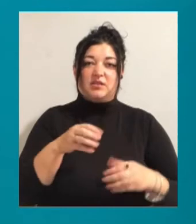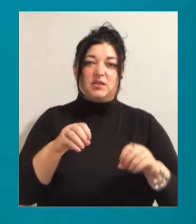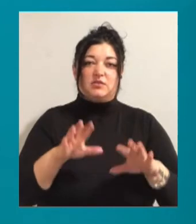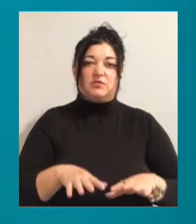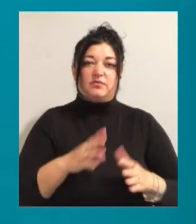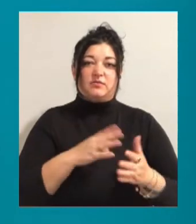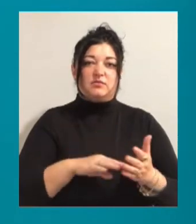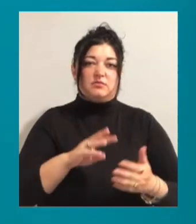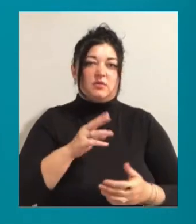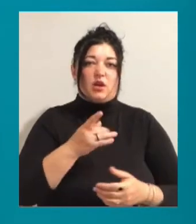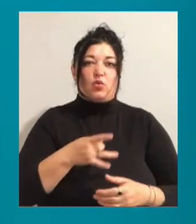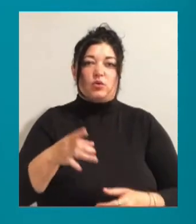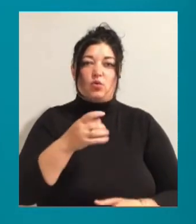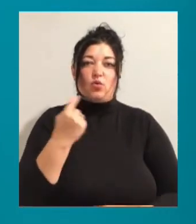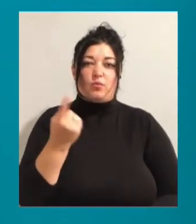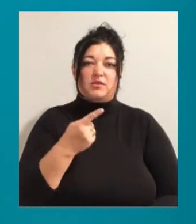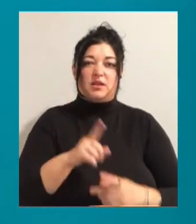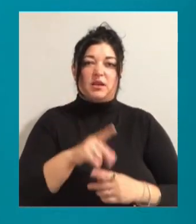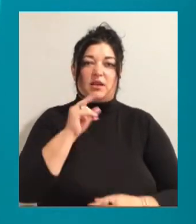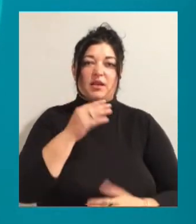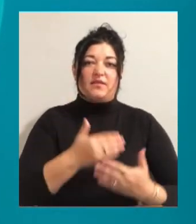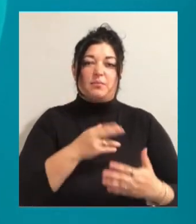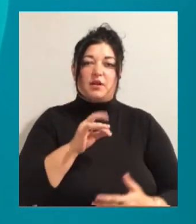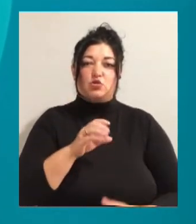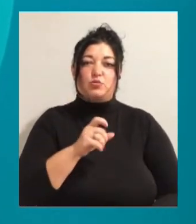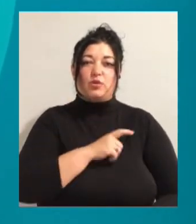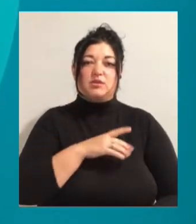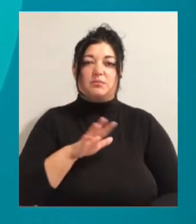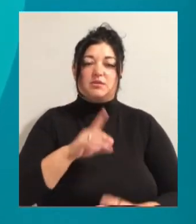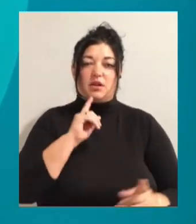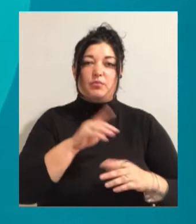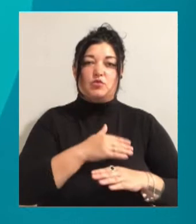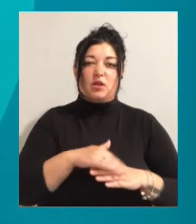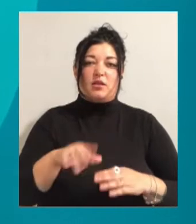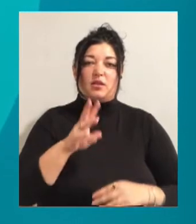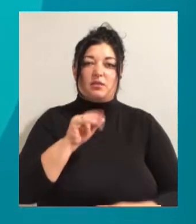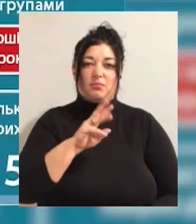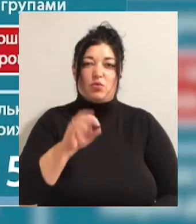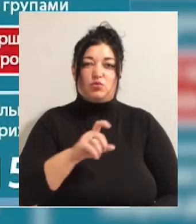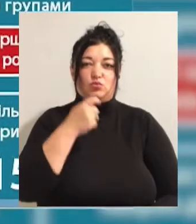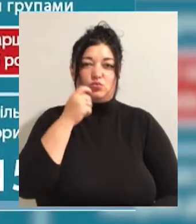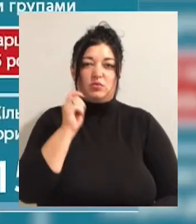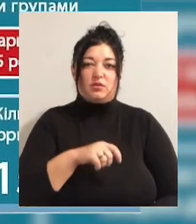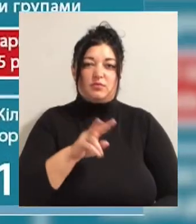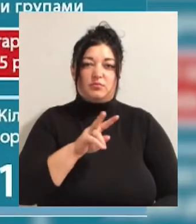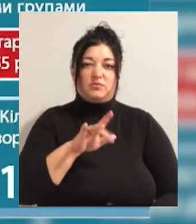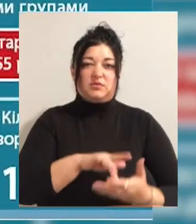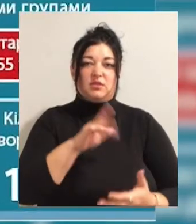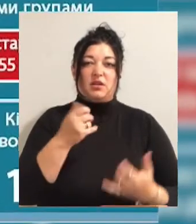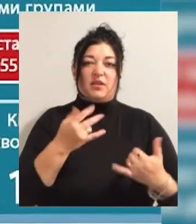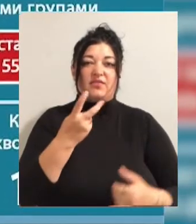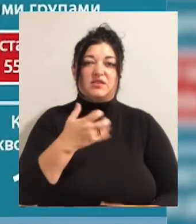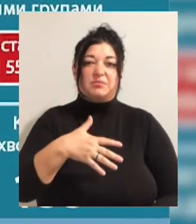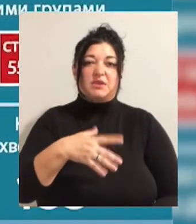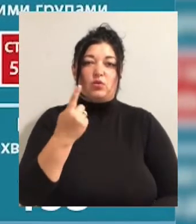у районах області. Такі дані від прислужби Одеської міськради з посланням на обласний лабораторний центр МОЗ України. Наразі 251